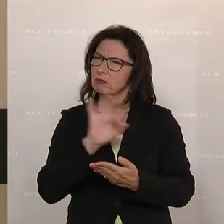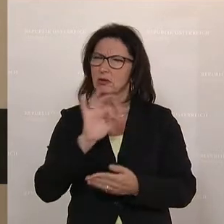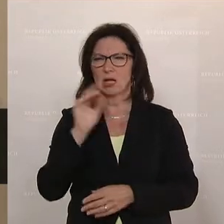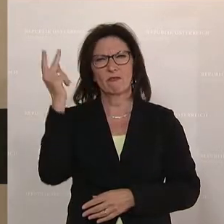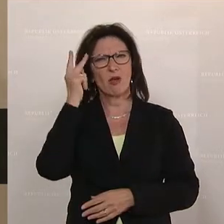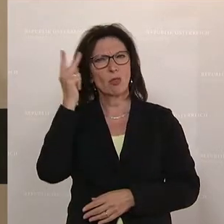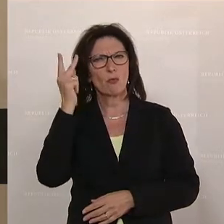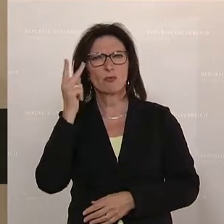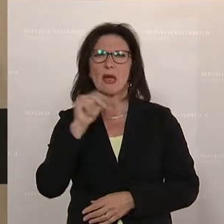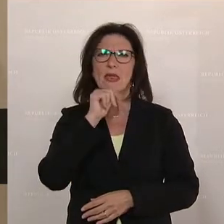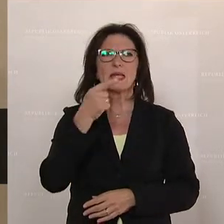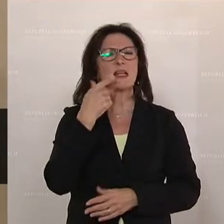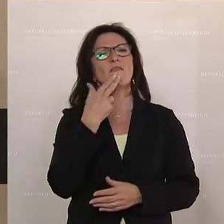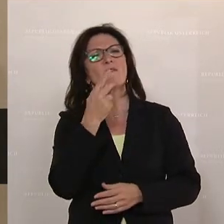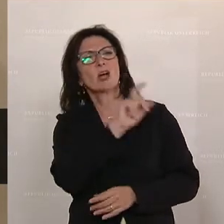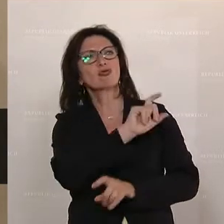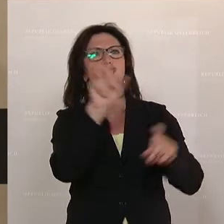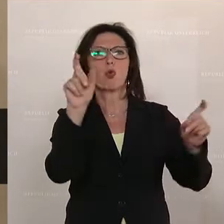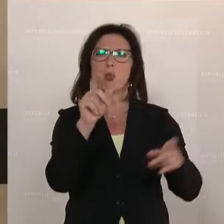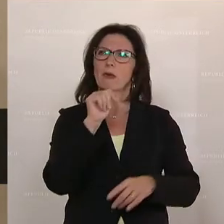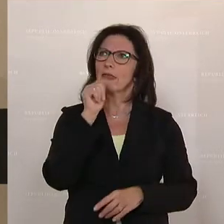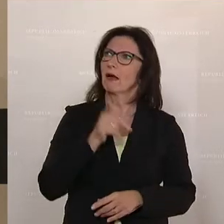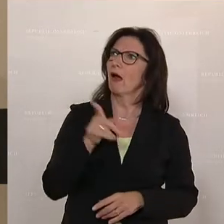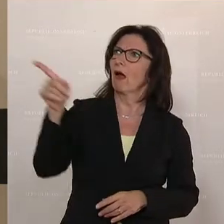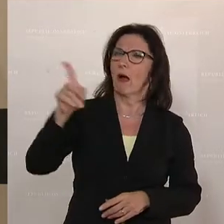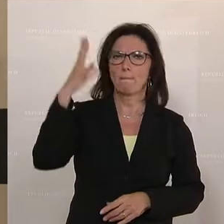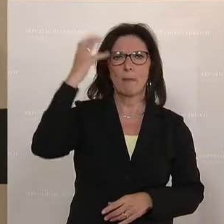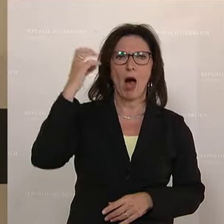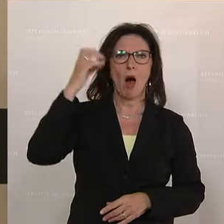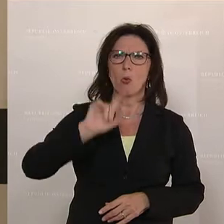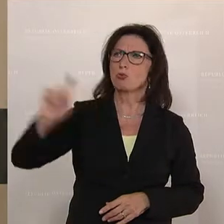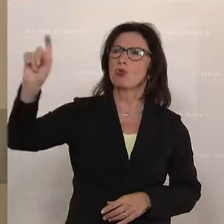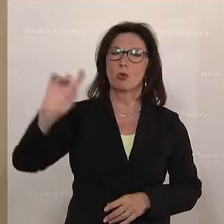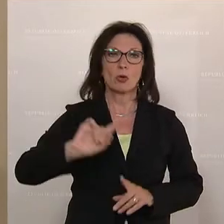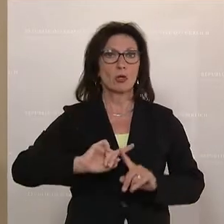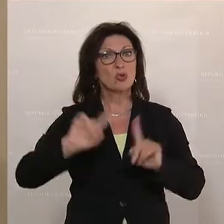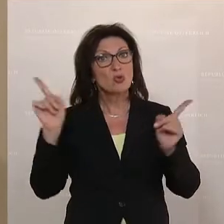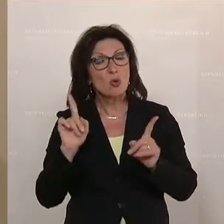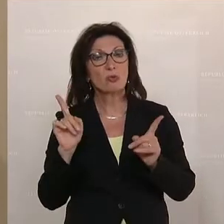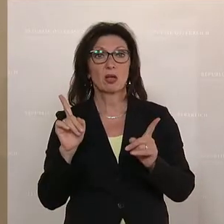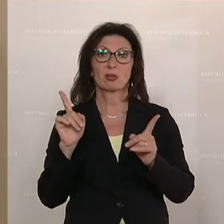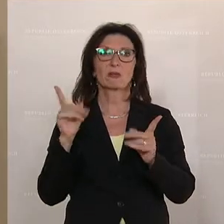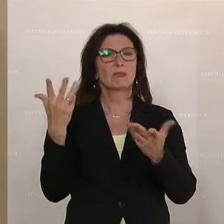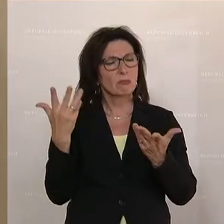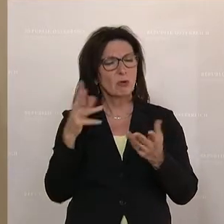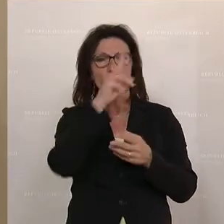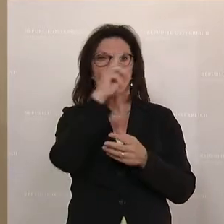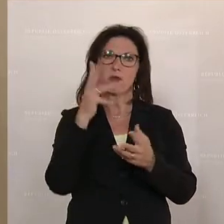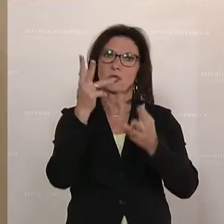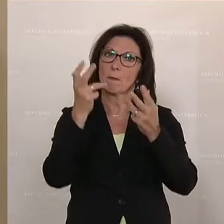Sündenböcke gesucht hat, weil es nicht auf die Bauernschaft hingehaut hat, sondern praktikable, umsetzbare